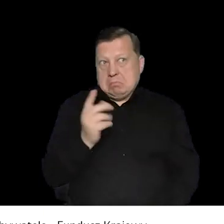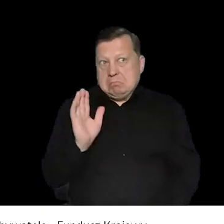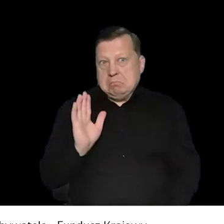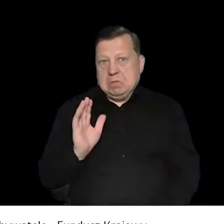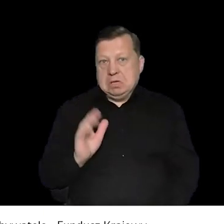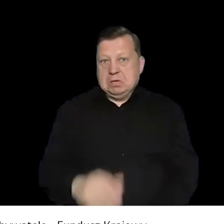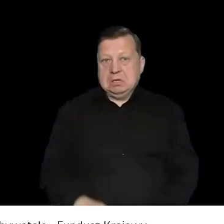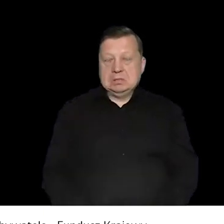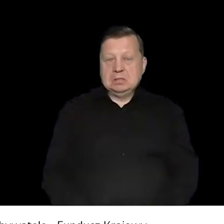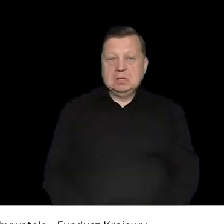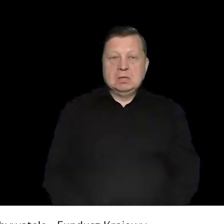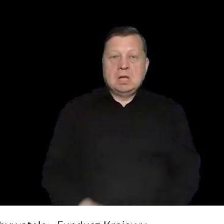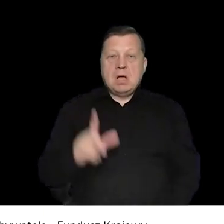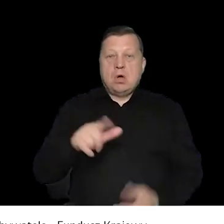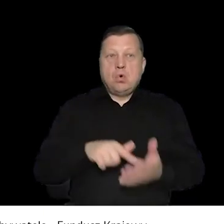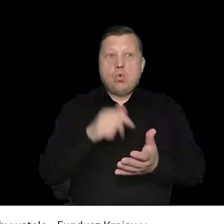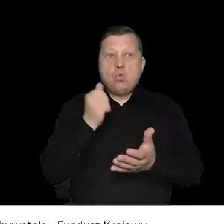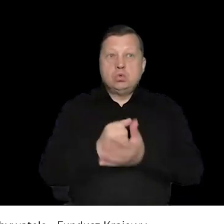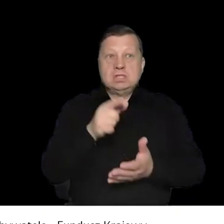po prostu zgłoszenia, wydarzenia.